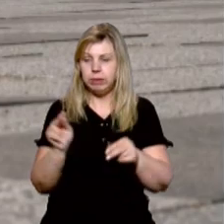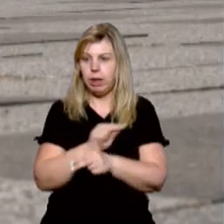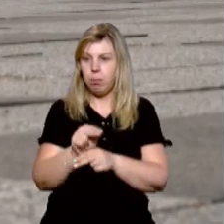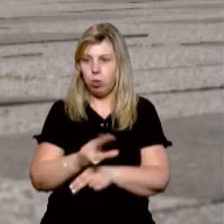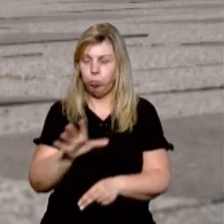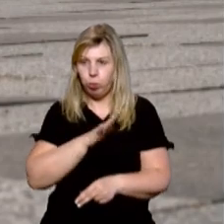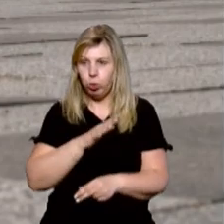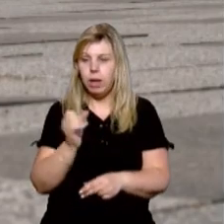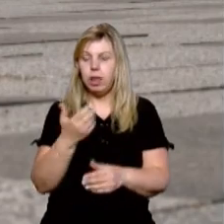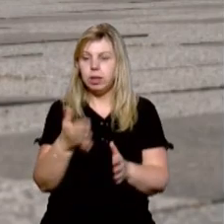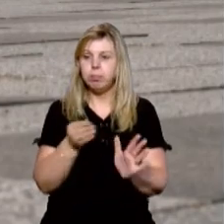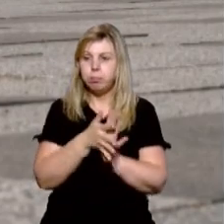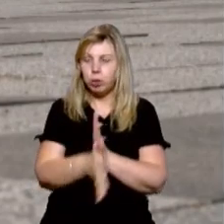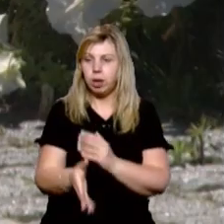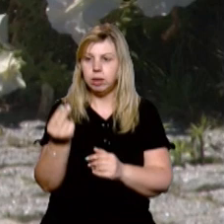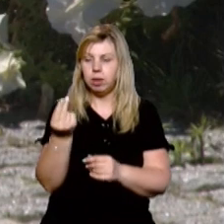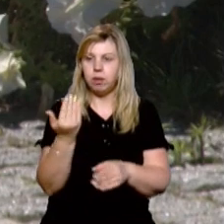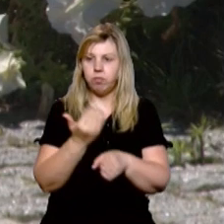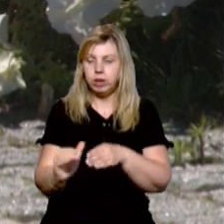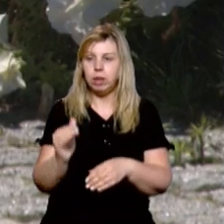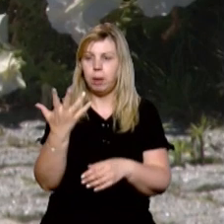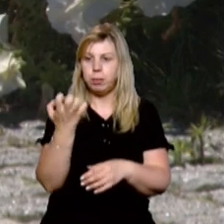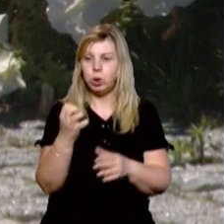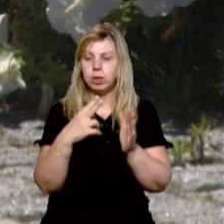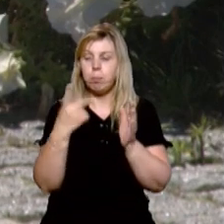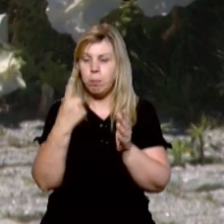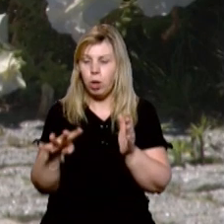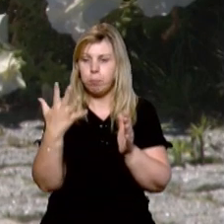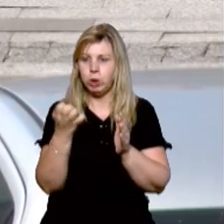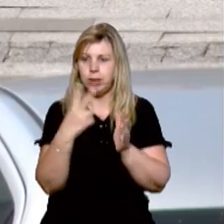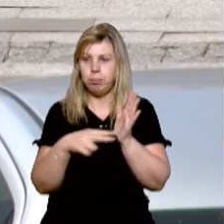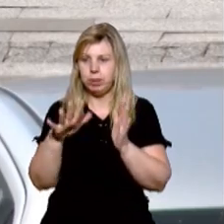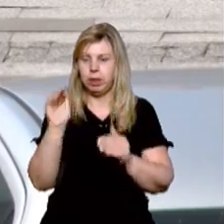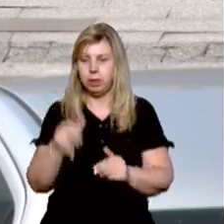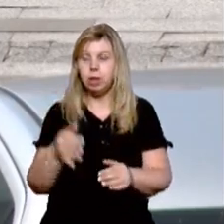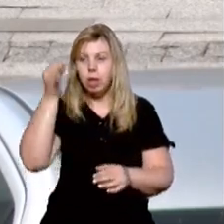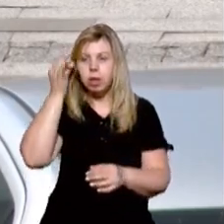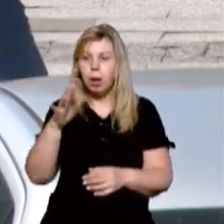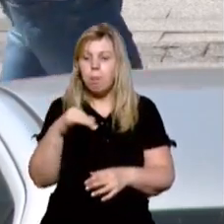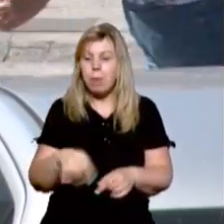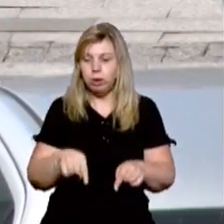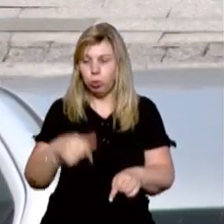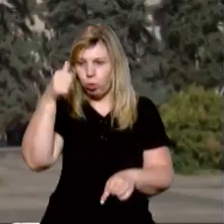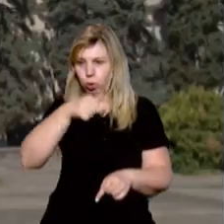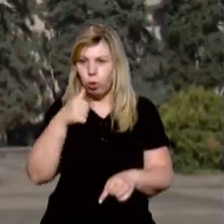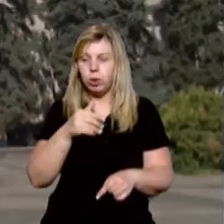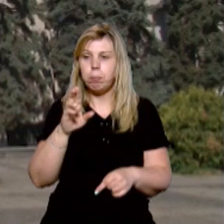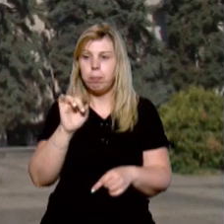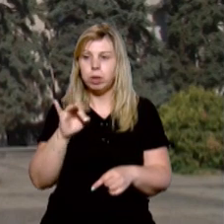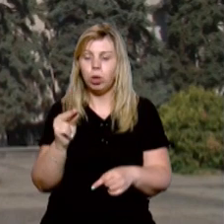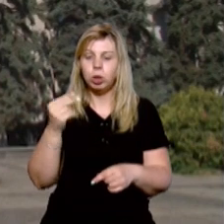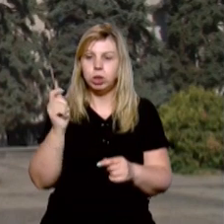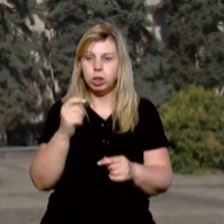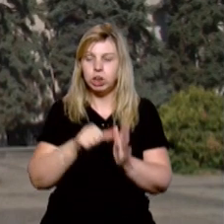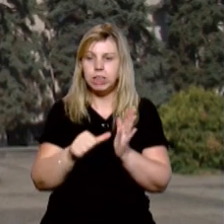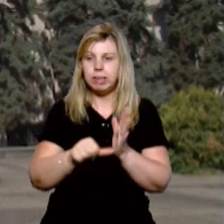ремонтні роботи, на які з міського бюджету виділили 1 мільйон 573 тисячі гривень. Також, нагадаю, у травні цього року Володимиру Бабидоричу